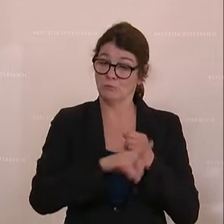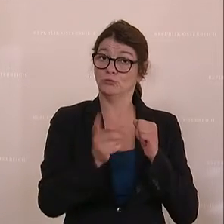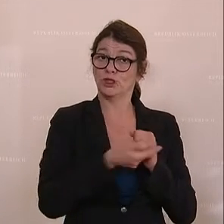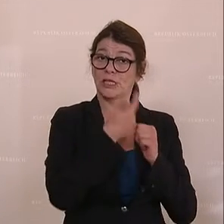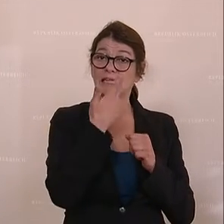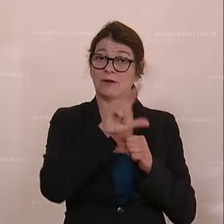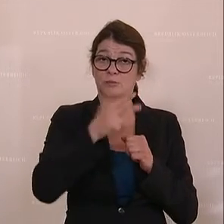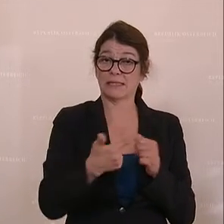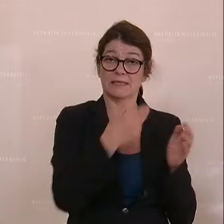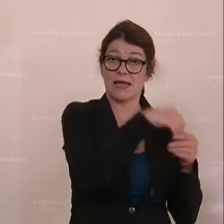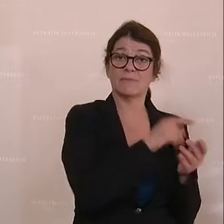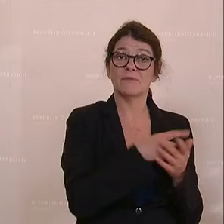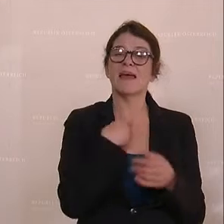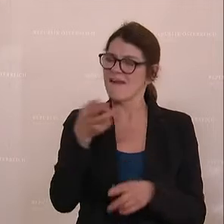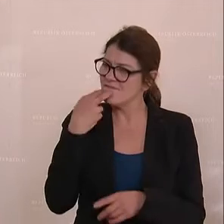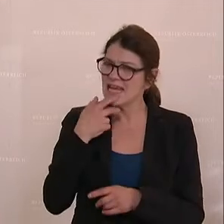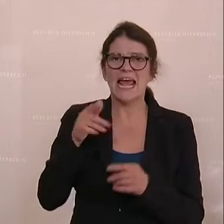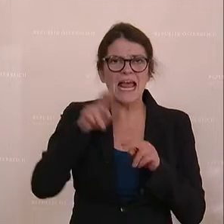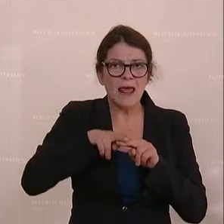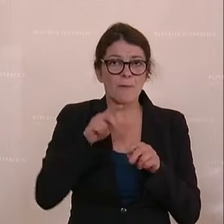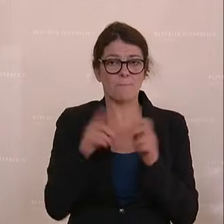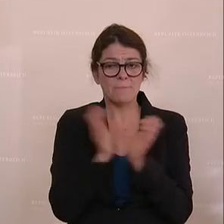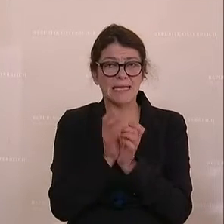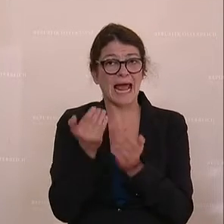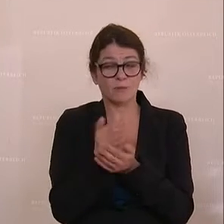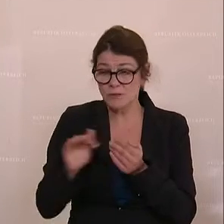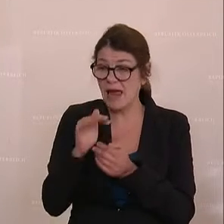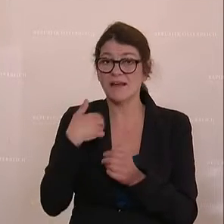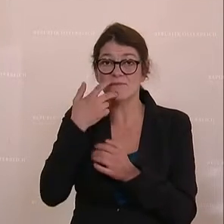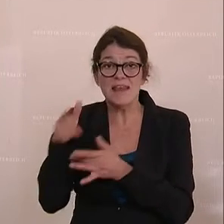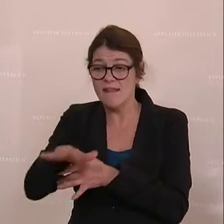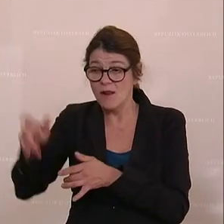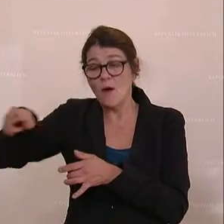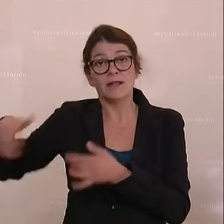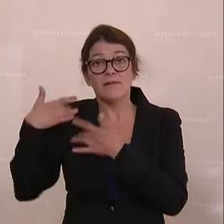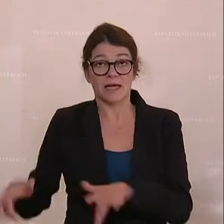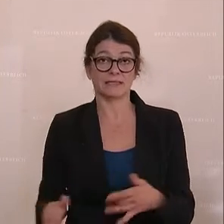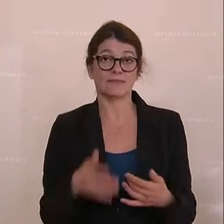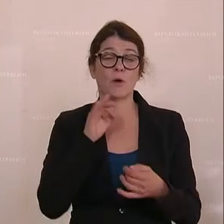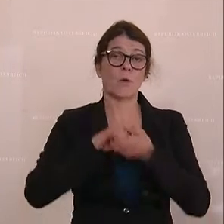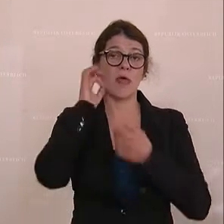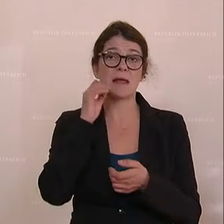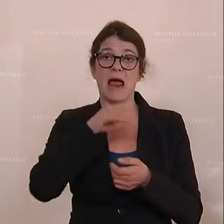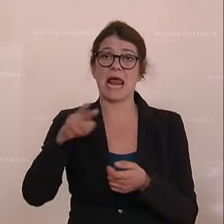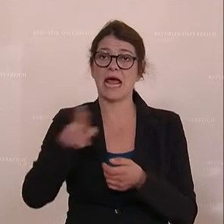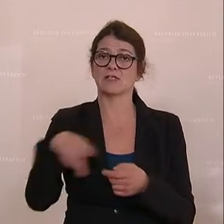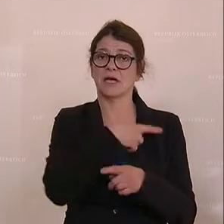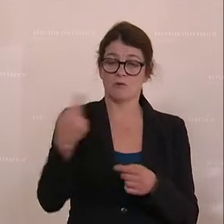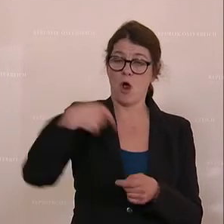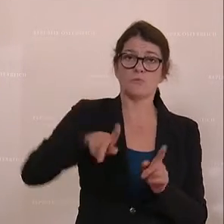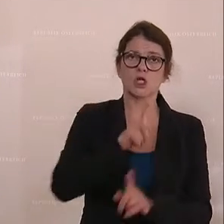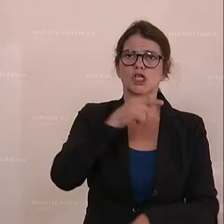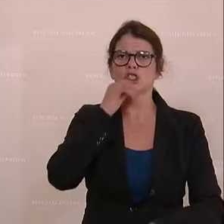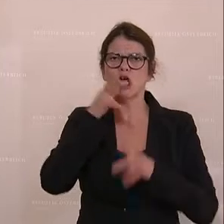vor allem auch in den kleineren und mittleren Einkommensbereichen zu entlasten. Und die Frau Kollegin Meindl-Reisinger stellt sich daraus und schreit laut